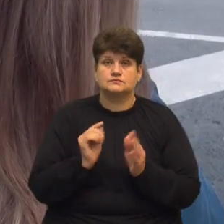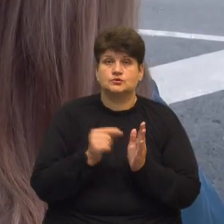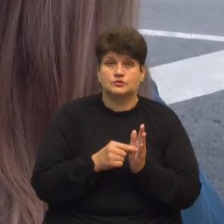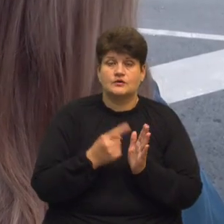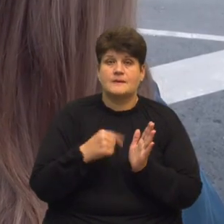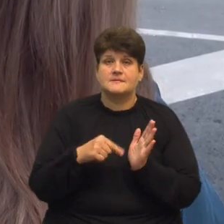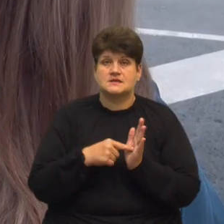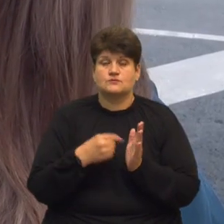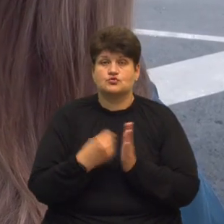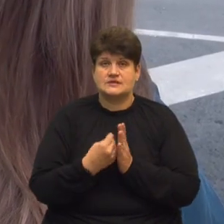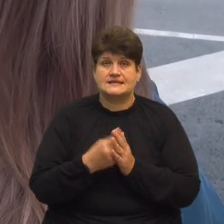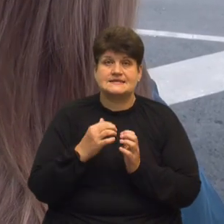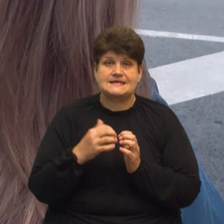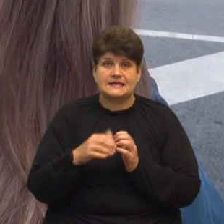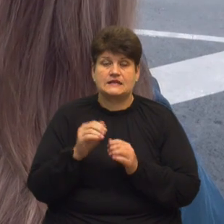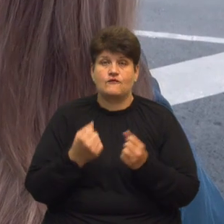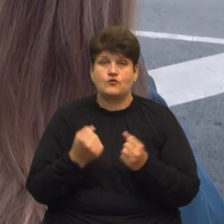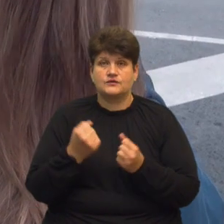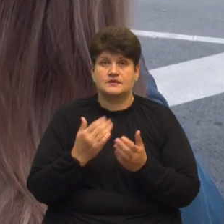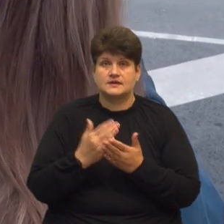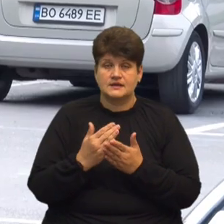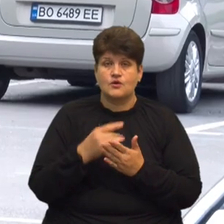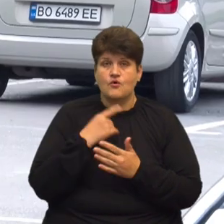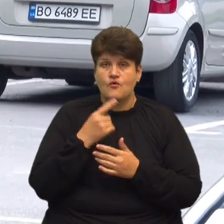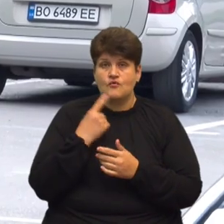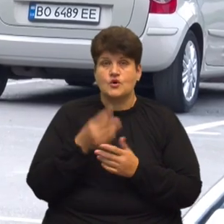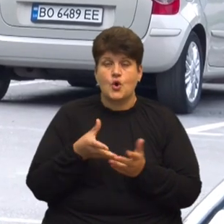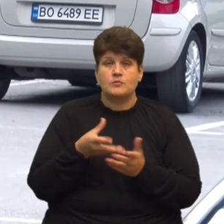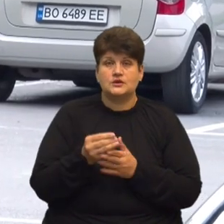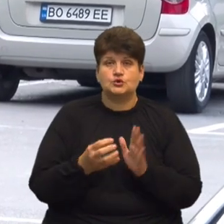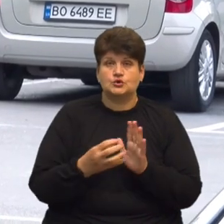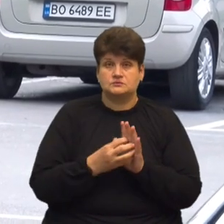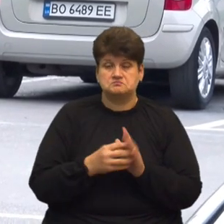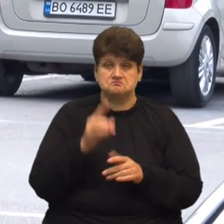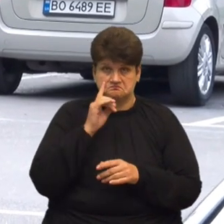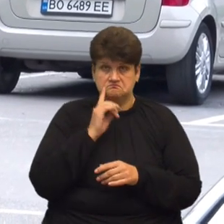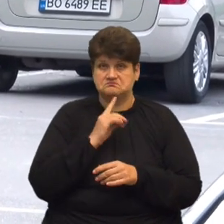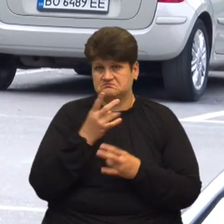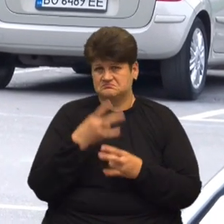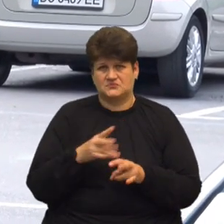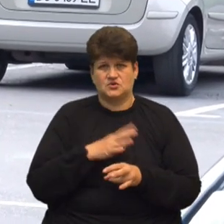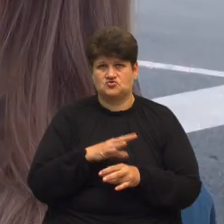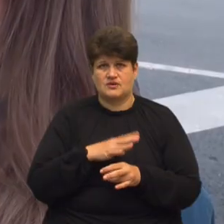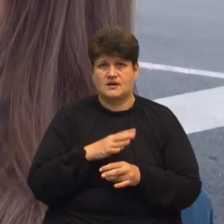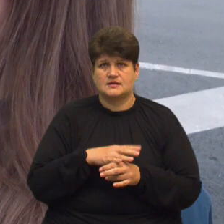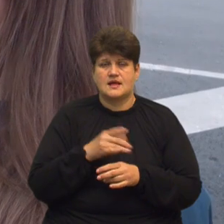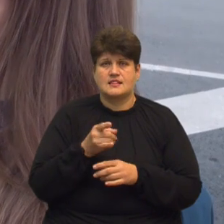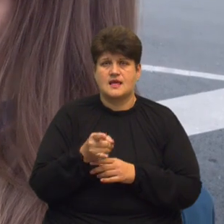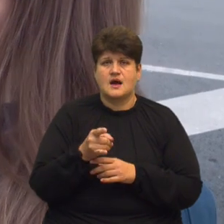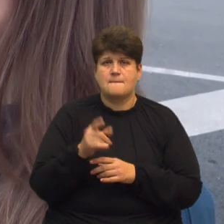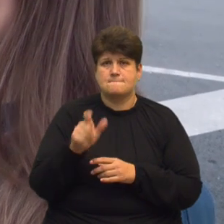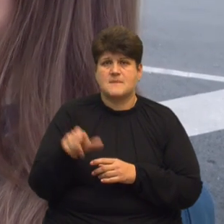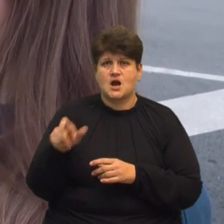Серед водіїв, яких ми зустріли, Валентина Кирик Каже, оплачувати додатком зручно, бо не потрібно чекати на паркувальника Плюс